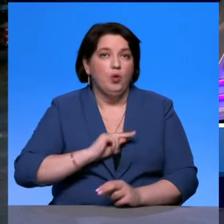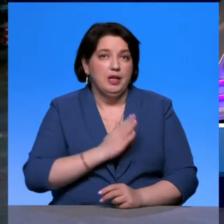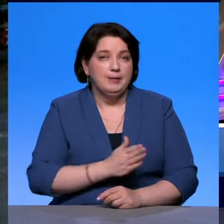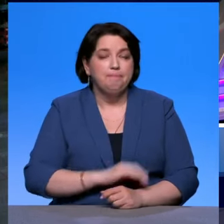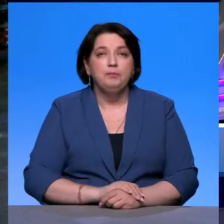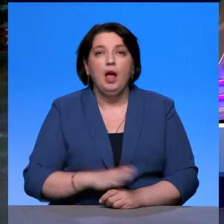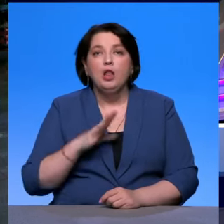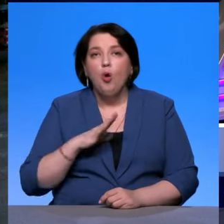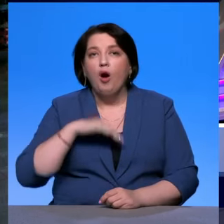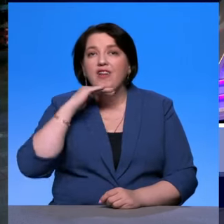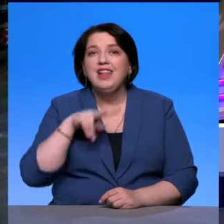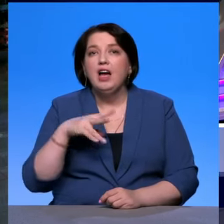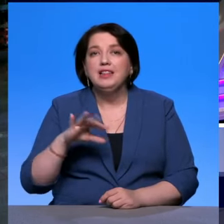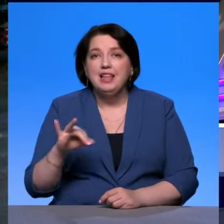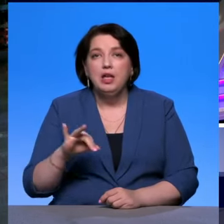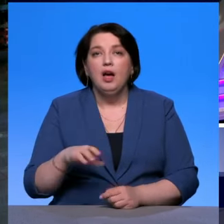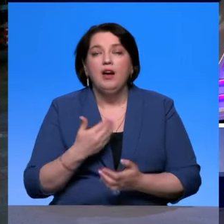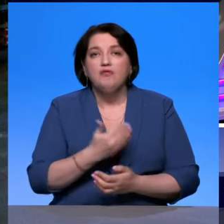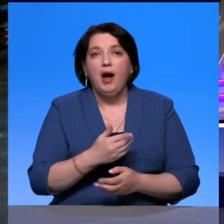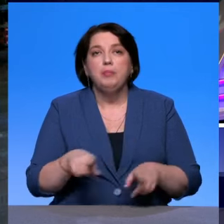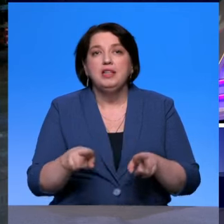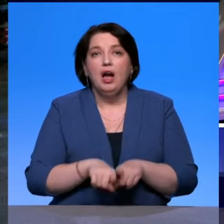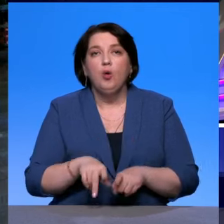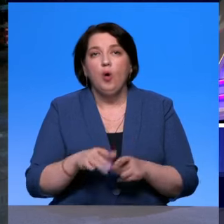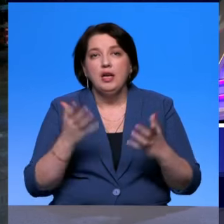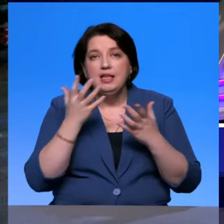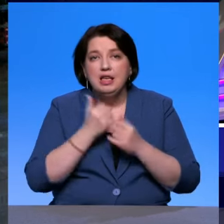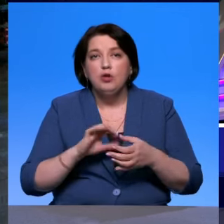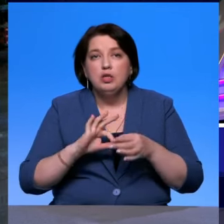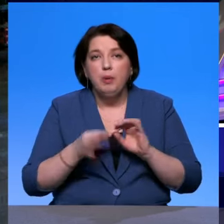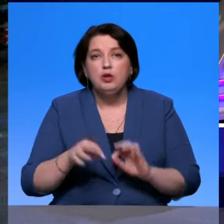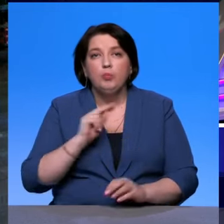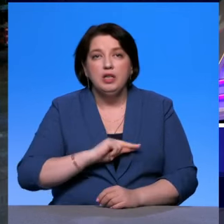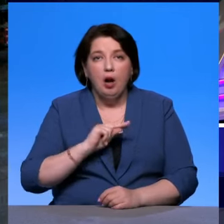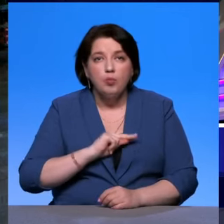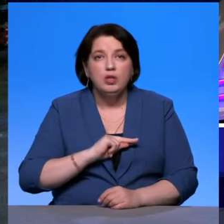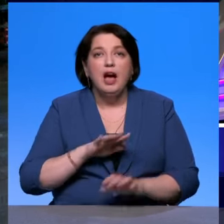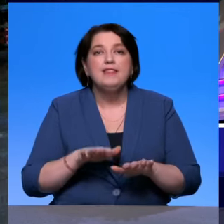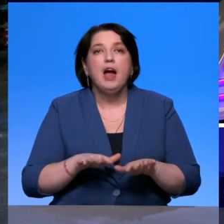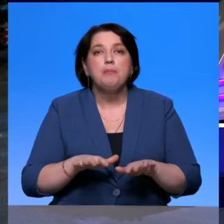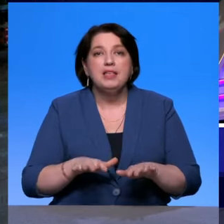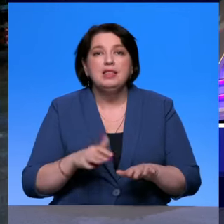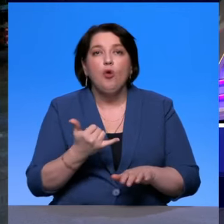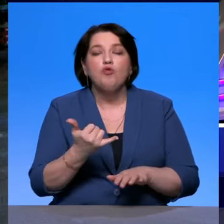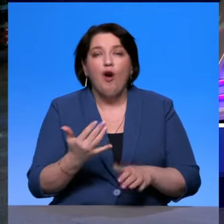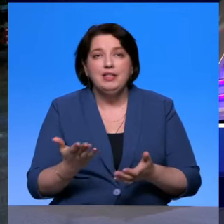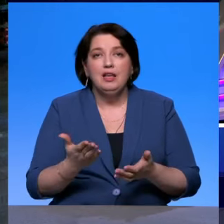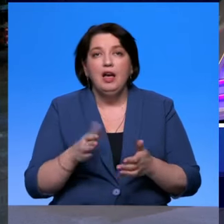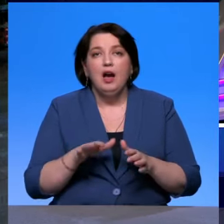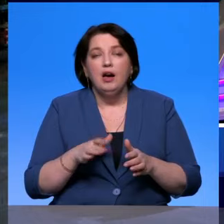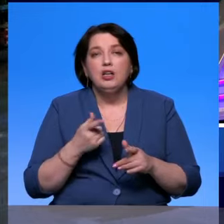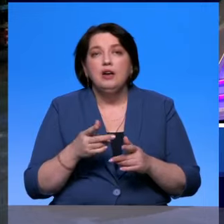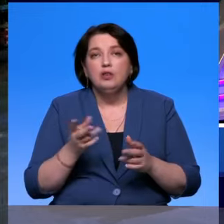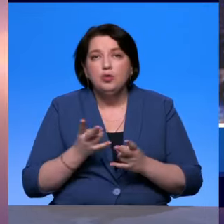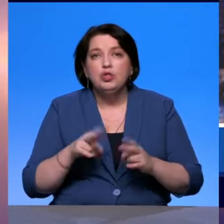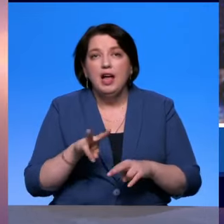Ну, хватает ли вам при такой работе, серьезной и глубокой, все-таки кадров именно на местах? Нет ли у вас необходимости привлекать из